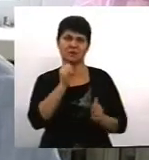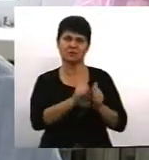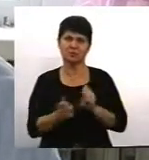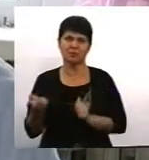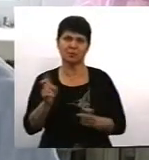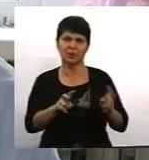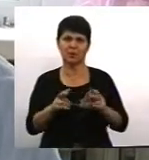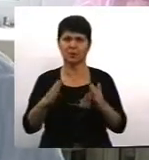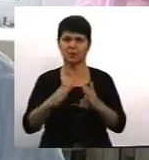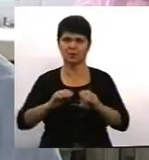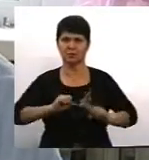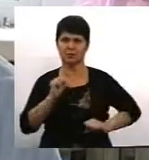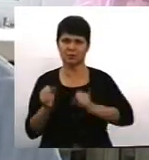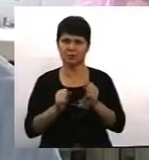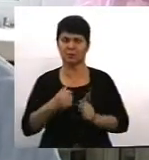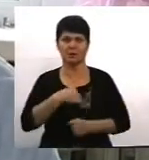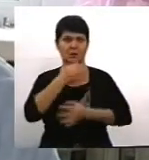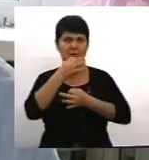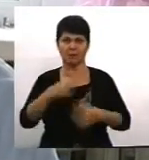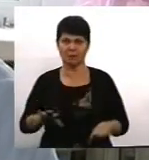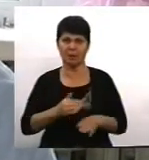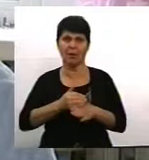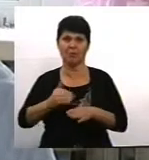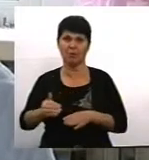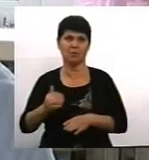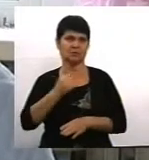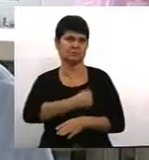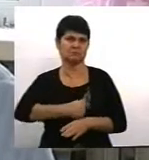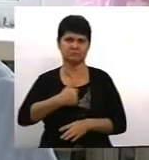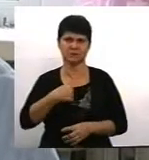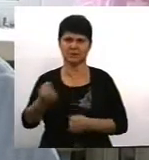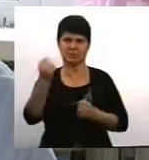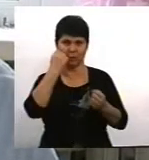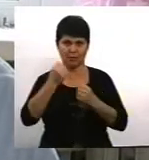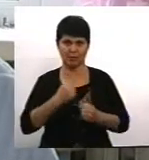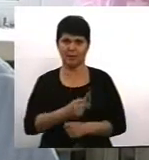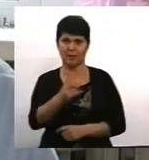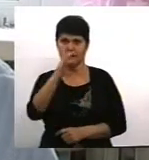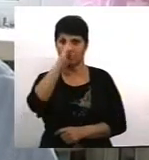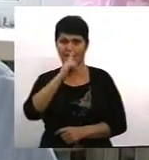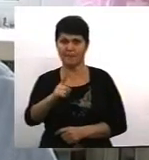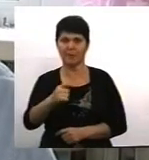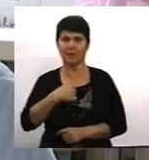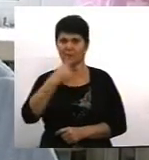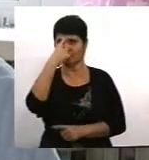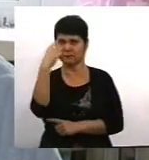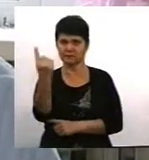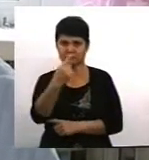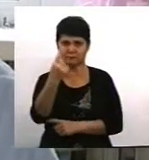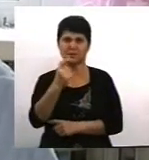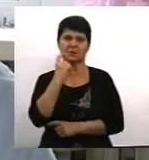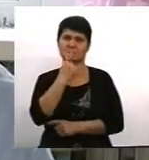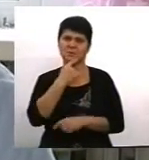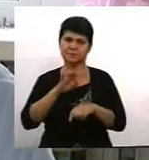друзями і мені не подобалося. А потім він дуже сильно мене побив. Кілька місяців у мене крутилася голова і боліли зуби.